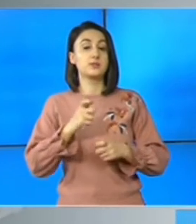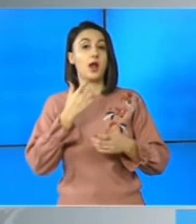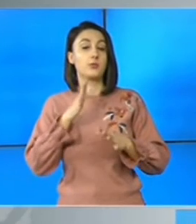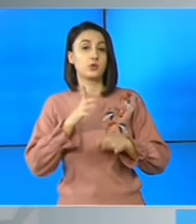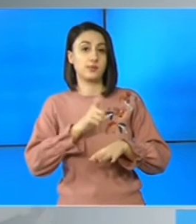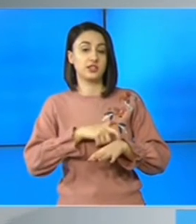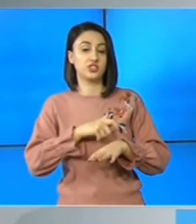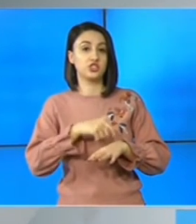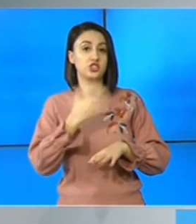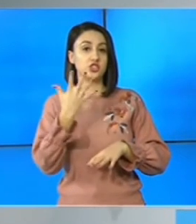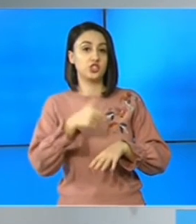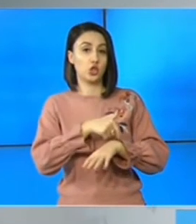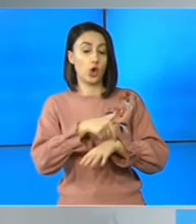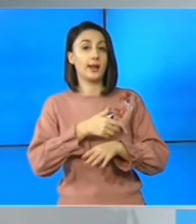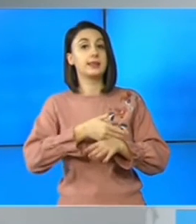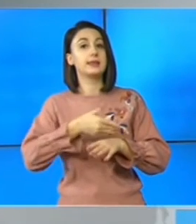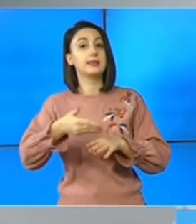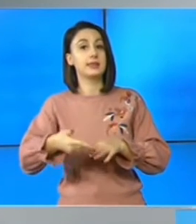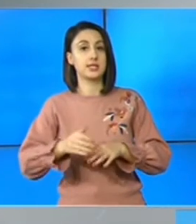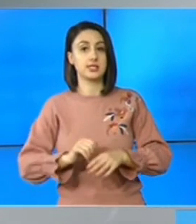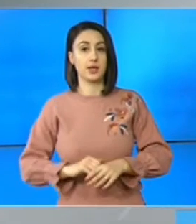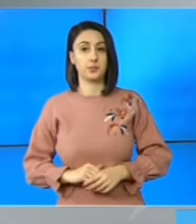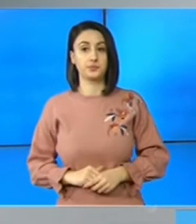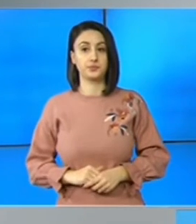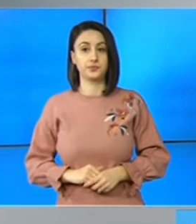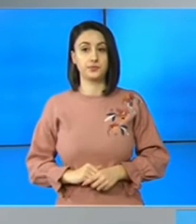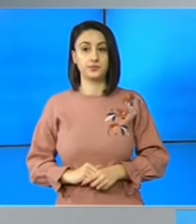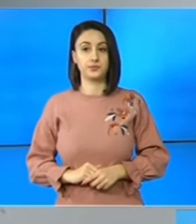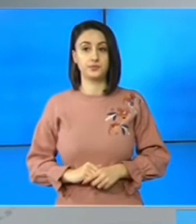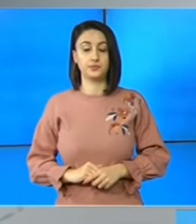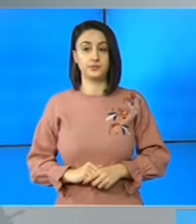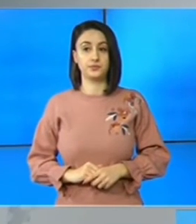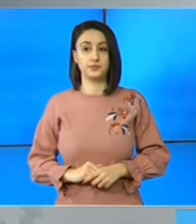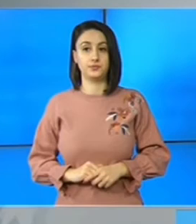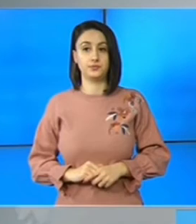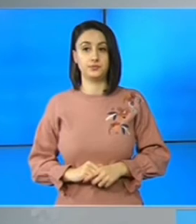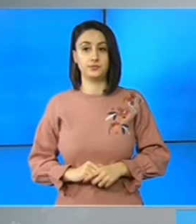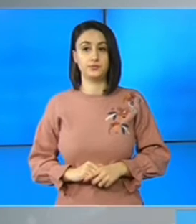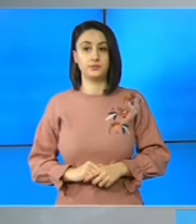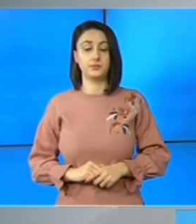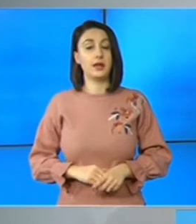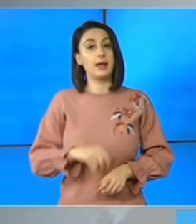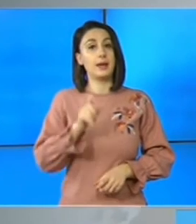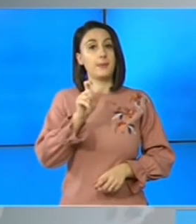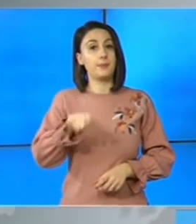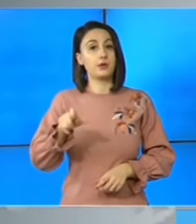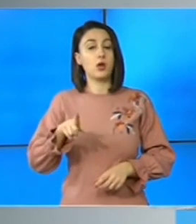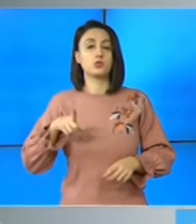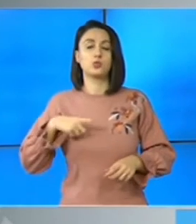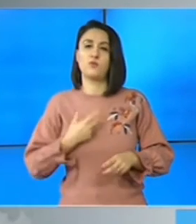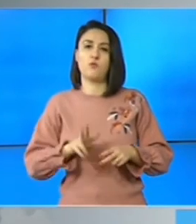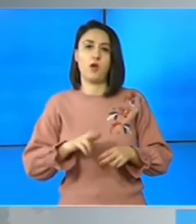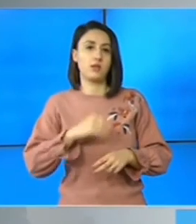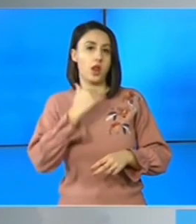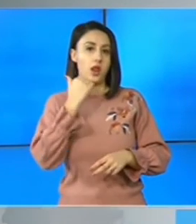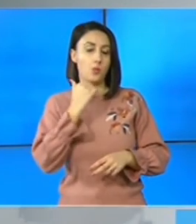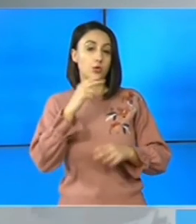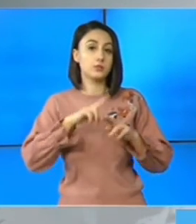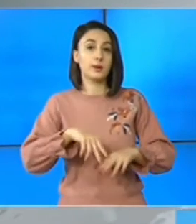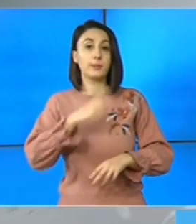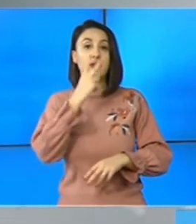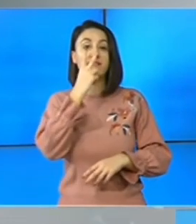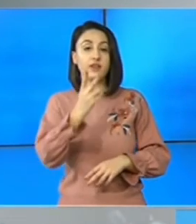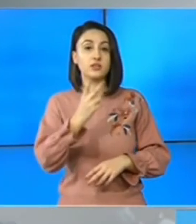aproximativ 5 ore de întârziere. Așa cum spuneam, pasagerii sunt extrem de nemuițumiți și rămâne de